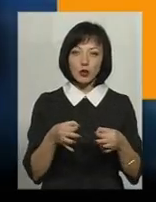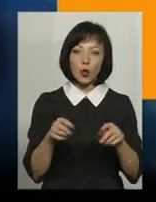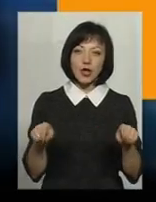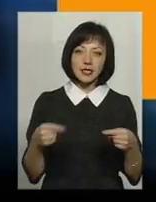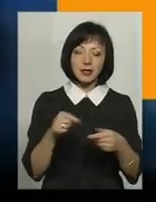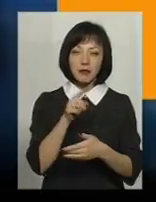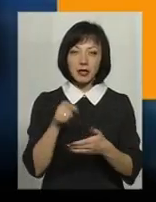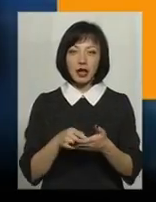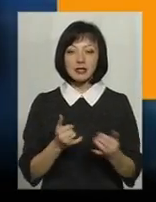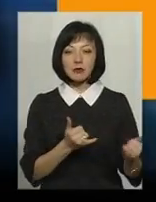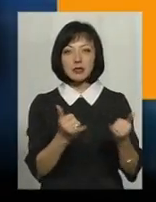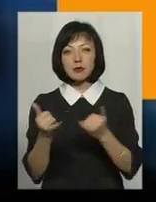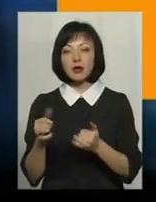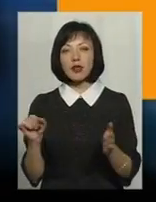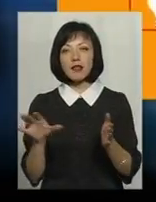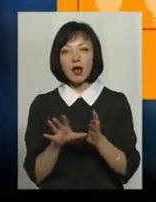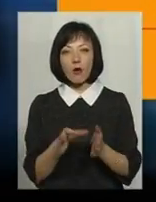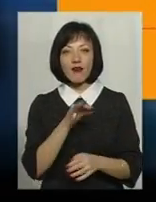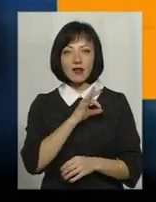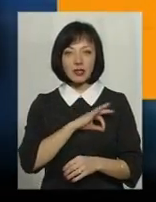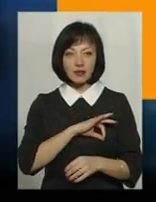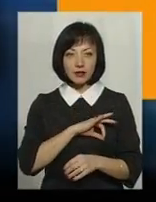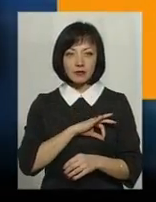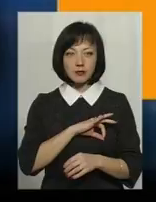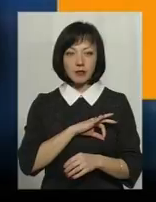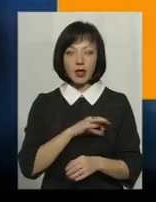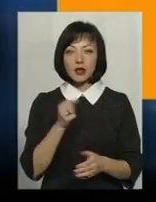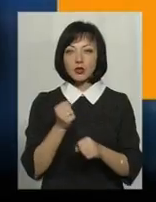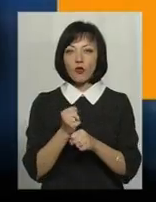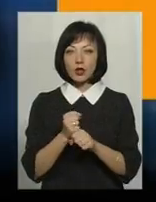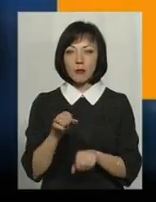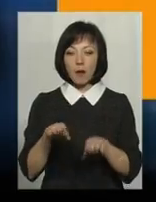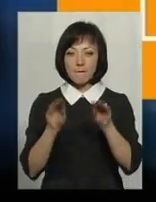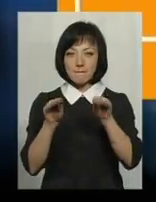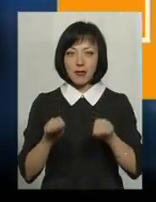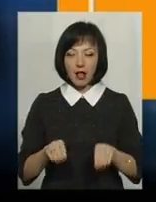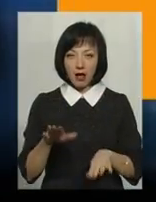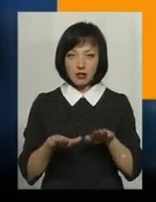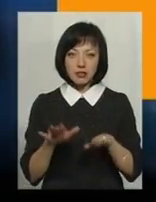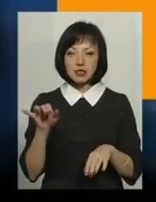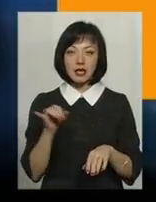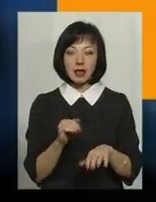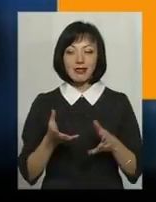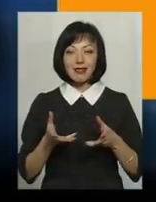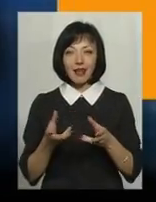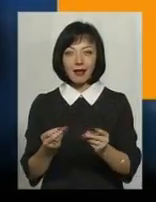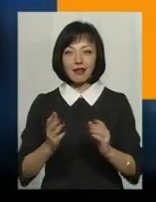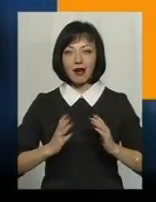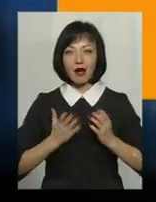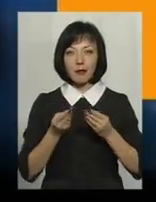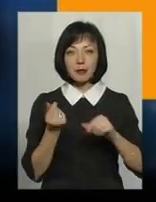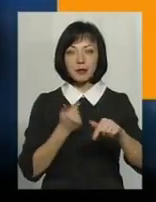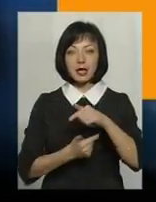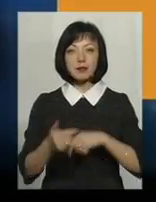Забезпечуємо енергоефективність, зводимо баланс і надихаємо підприємців використовувати